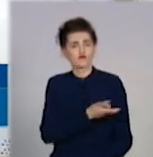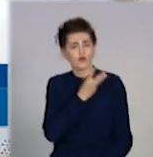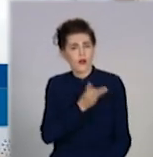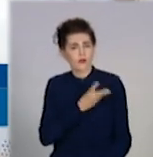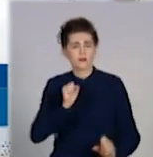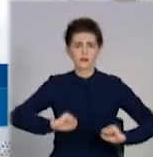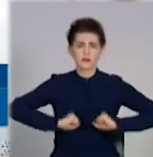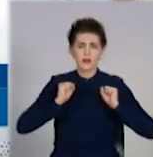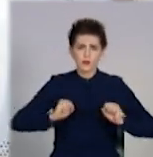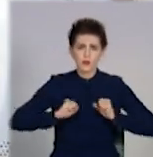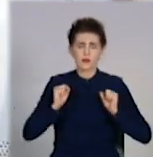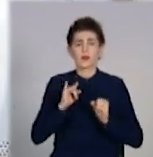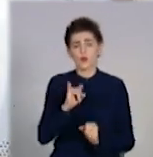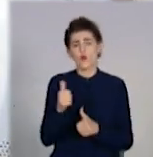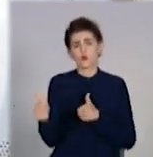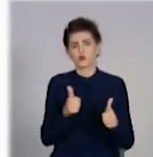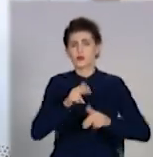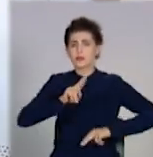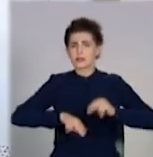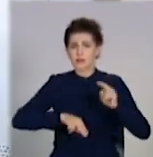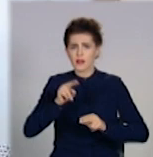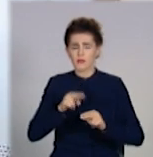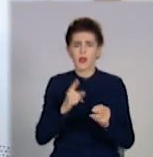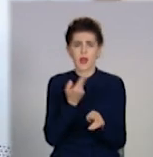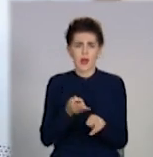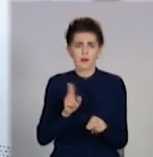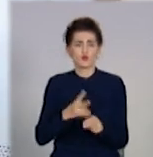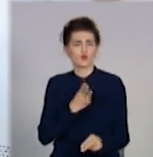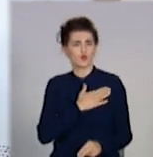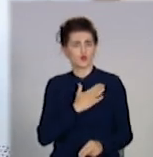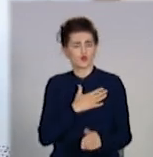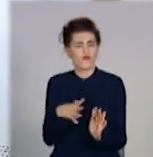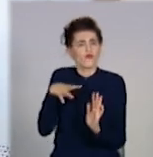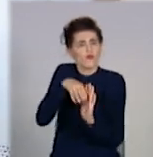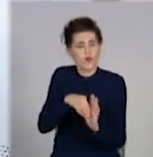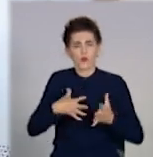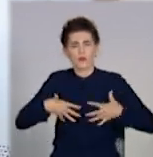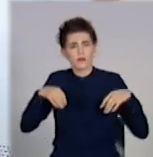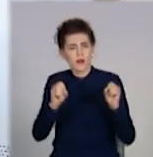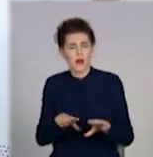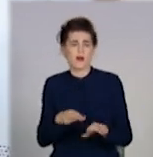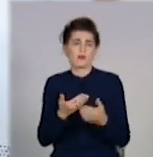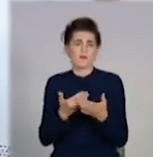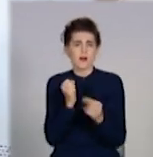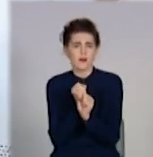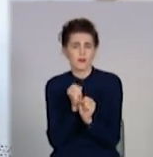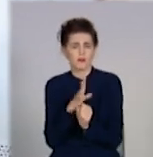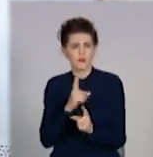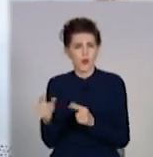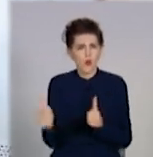способності і добре настроєння. Тут потрібно вкладати душу, хороше пожелання в роботу,